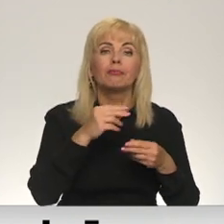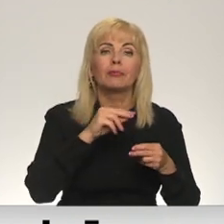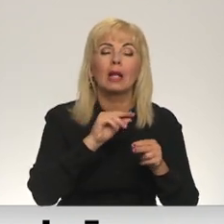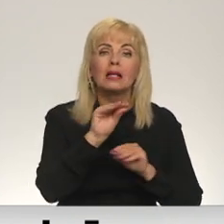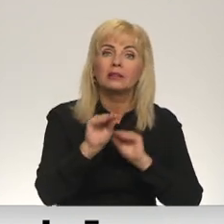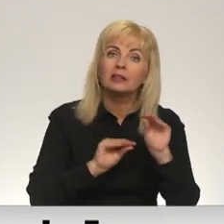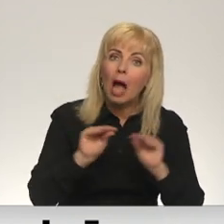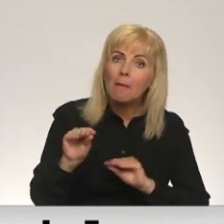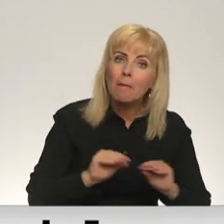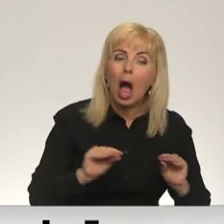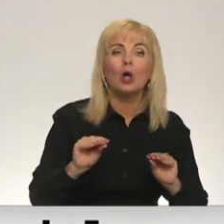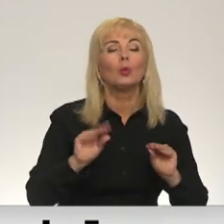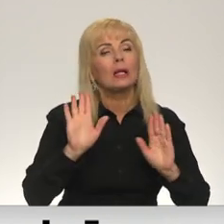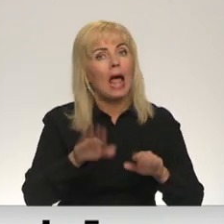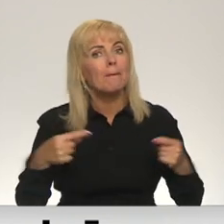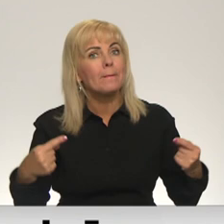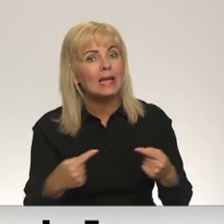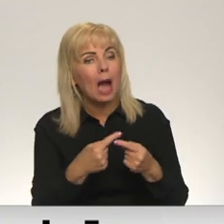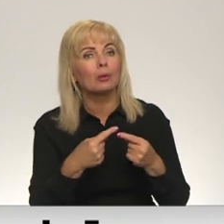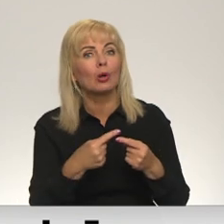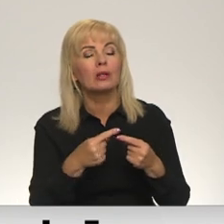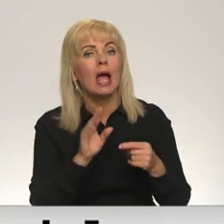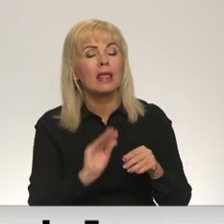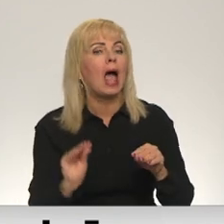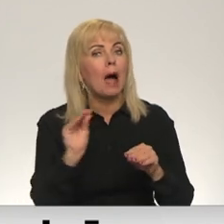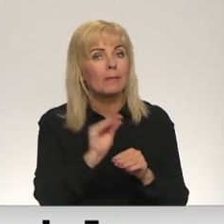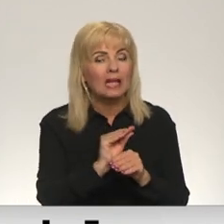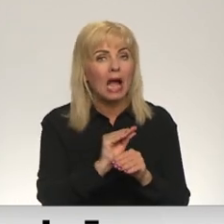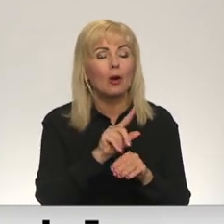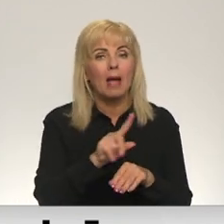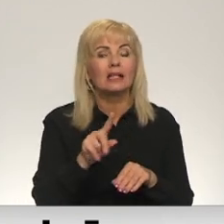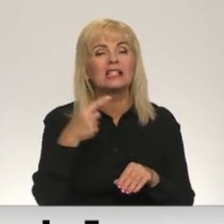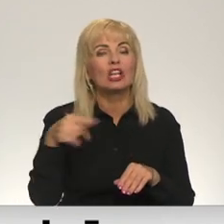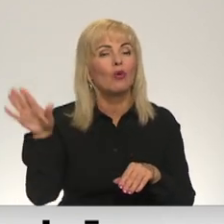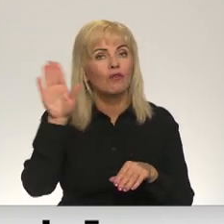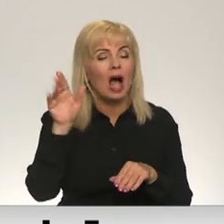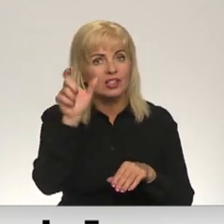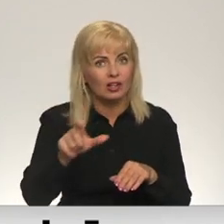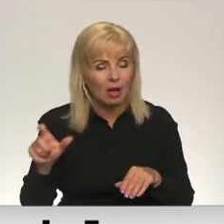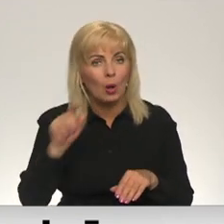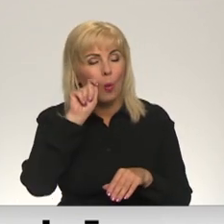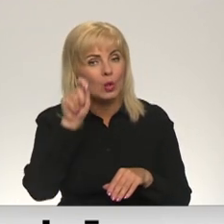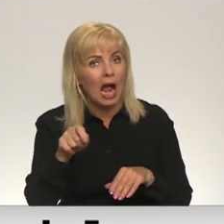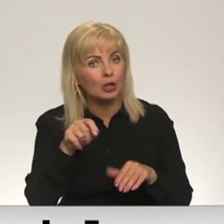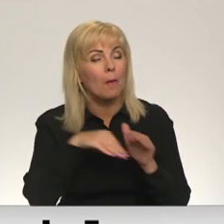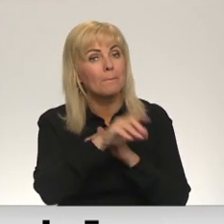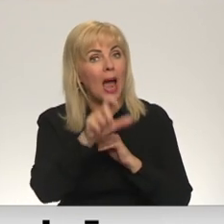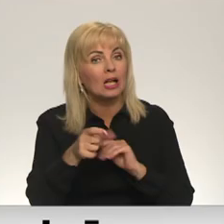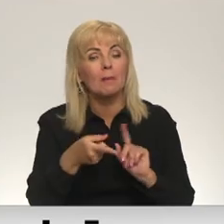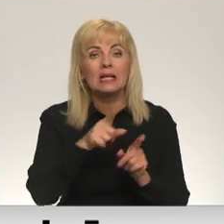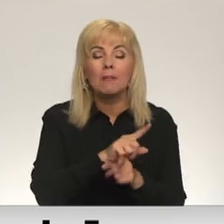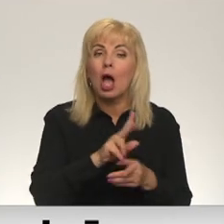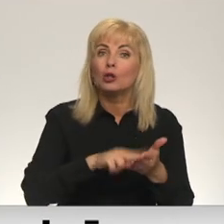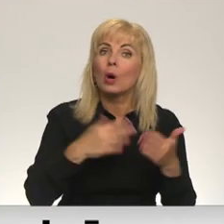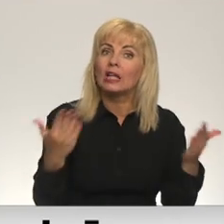piemērot arī neatliekumu minimumu nerezidentiem, jeb arī Ukraiņa bēgļiem. Izmaiņas nodokļa